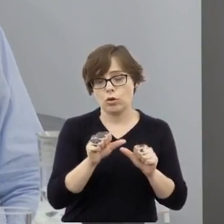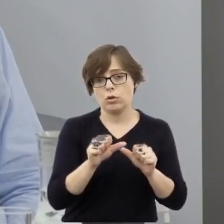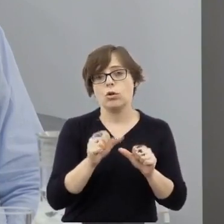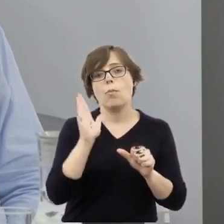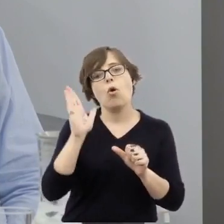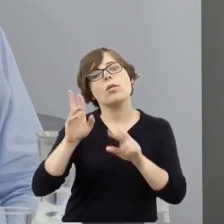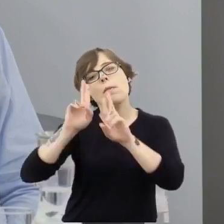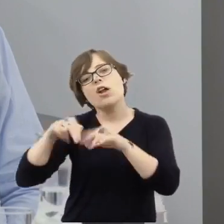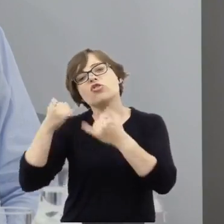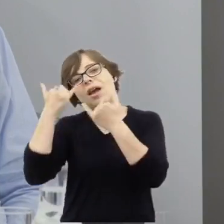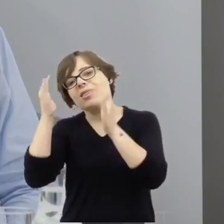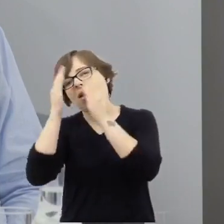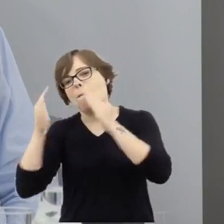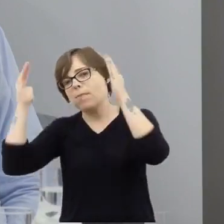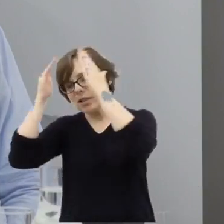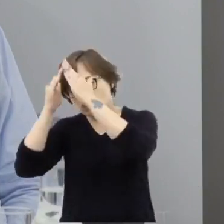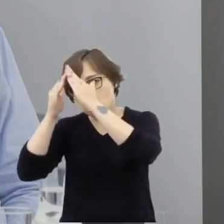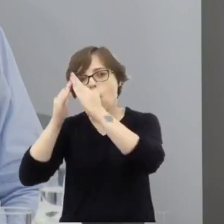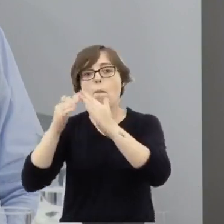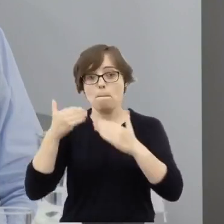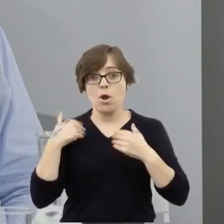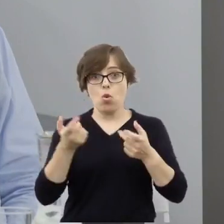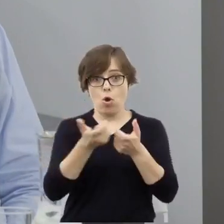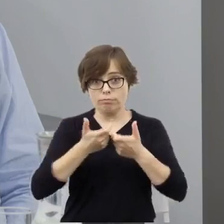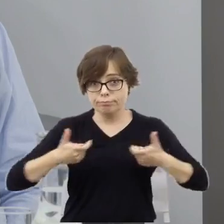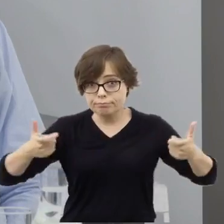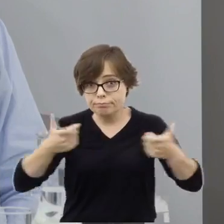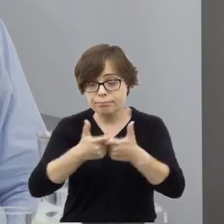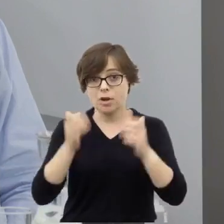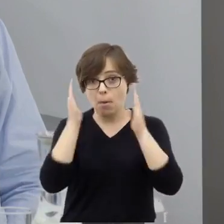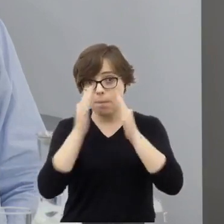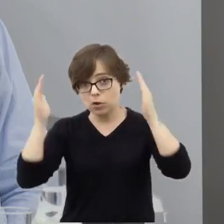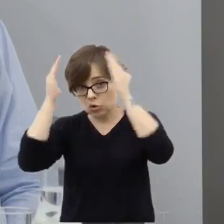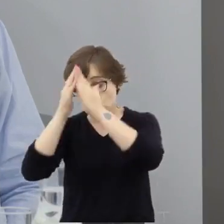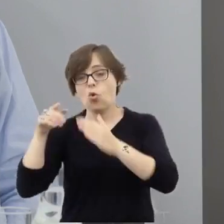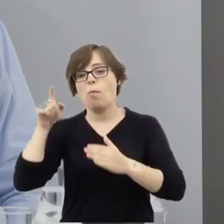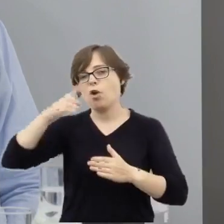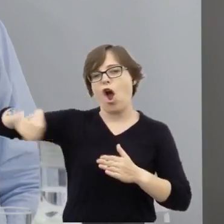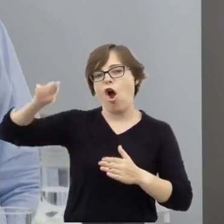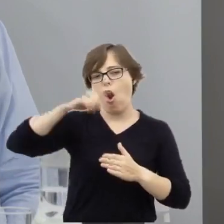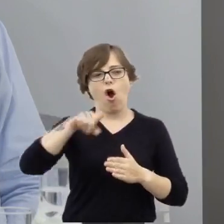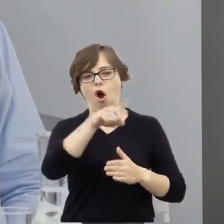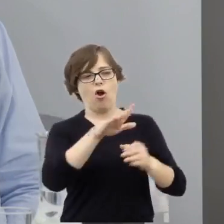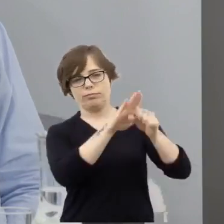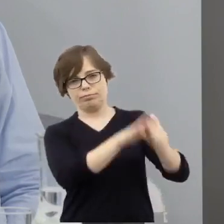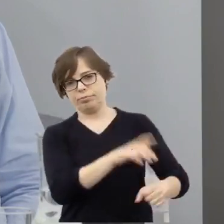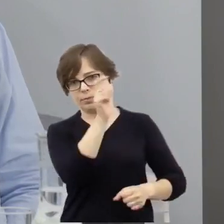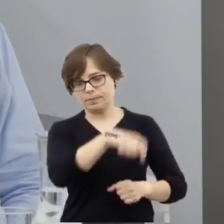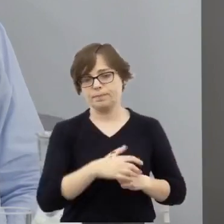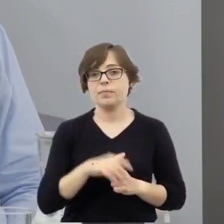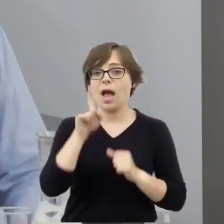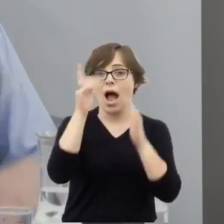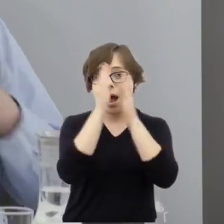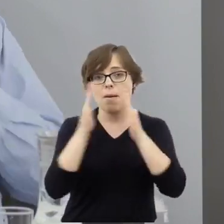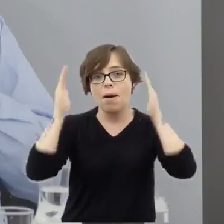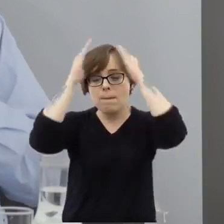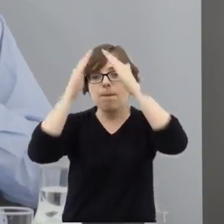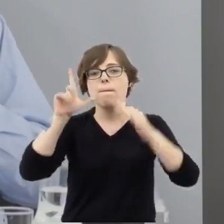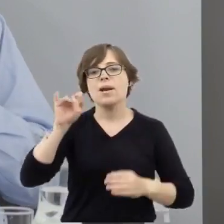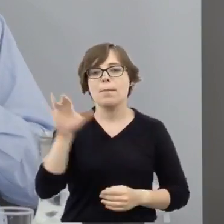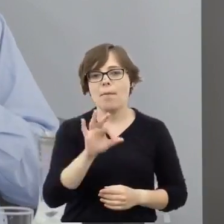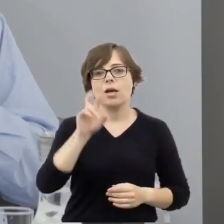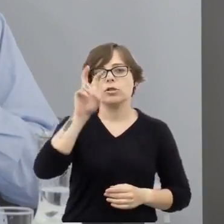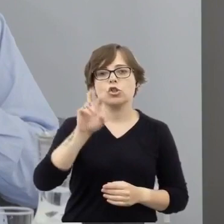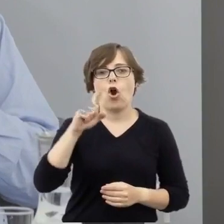przez innych biskupów na konferencji episkopatu. Jeśli chodzi o postawę prymasa Hlonda, to w